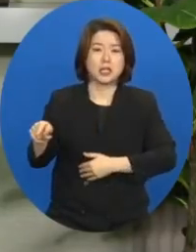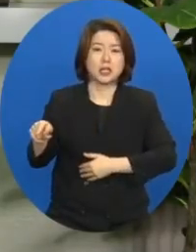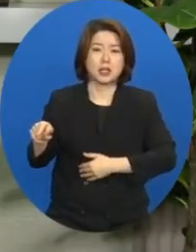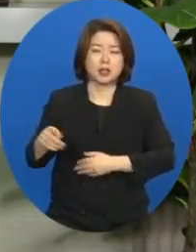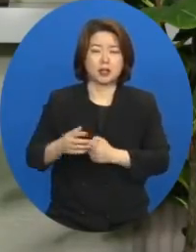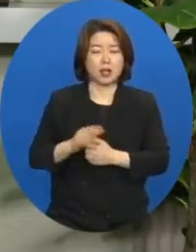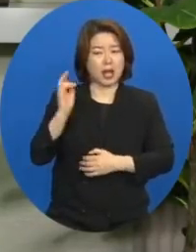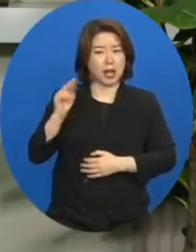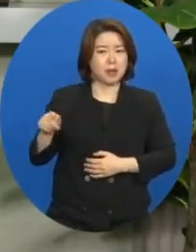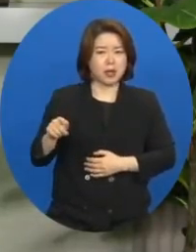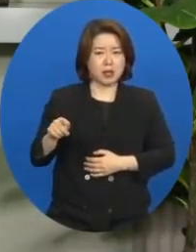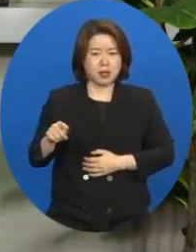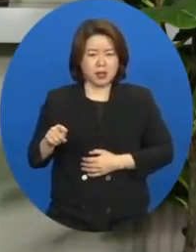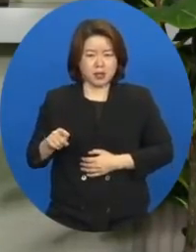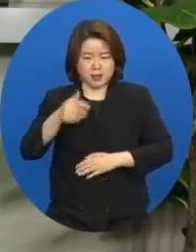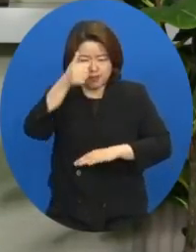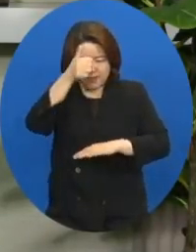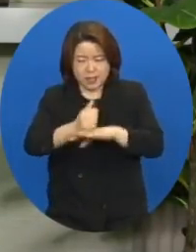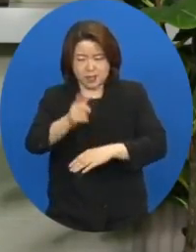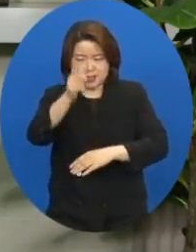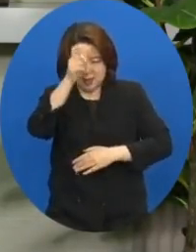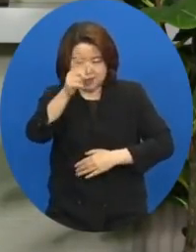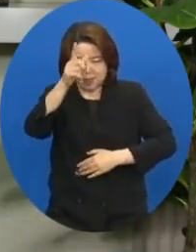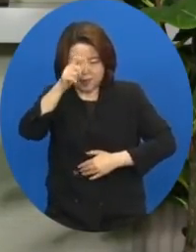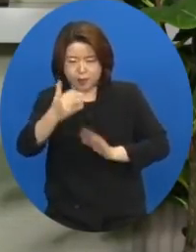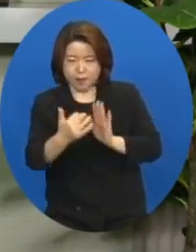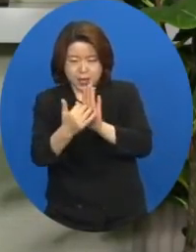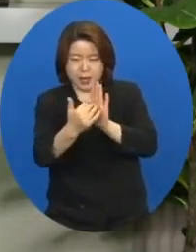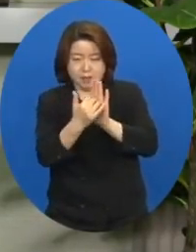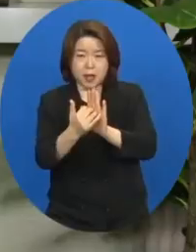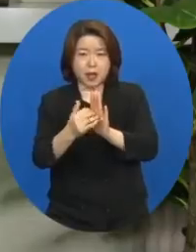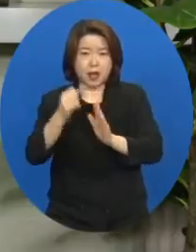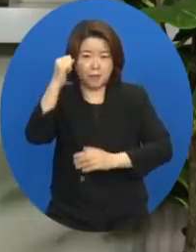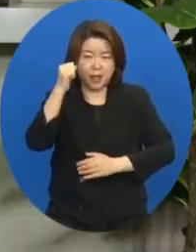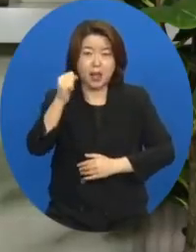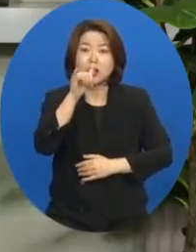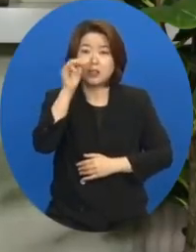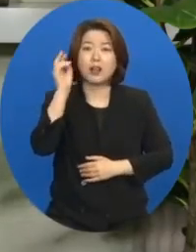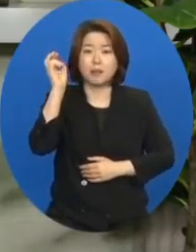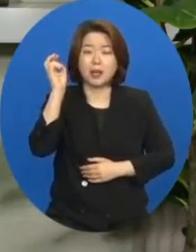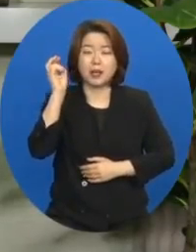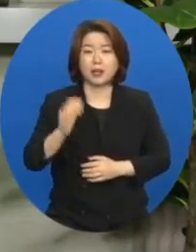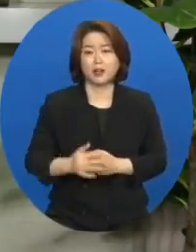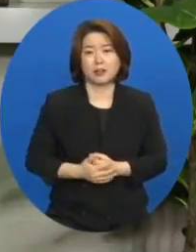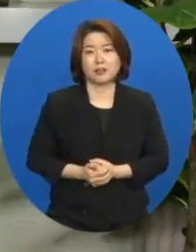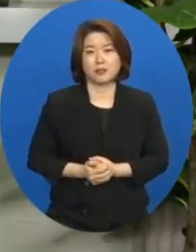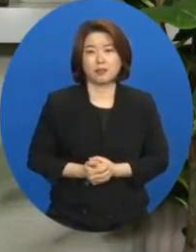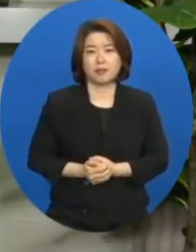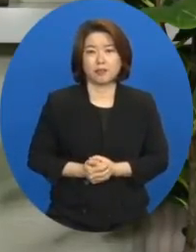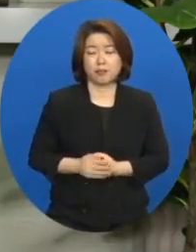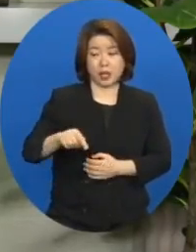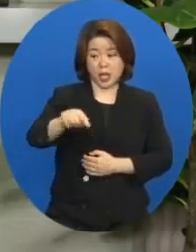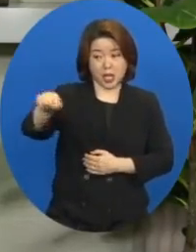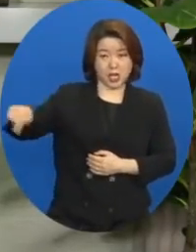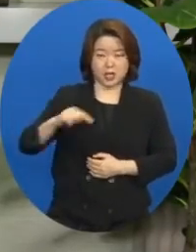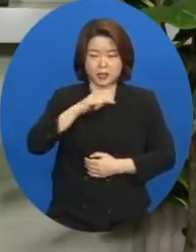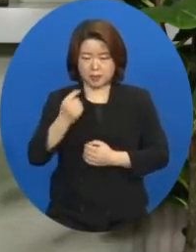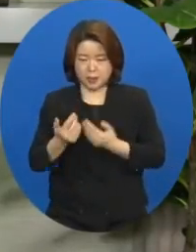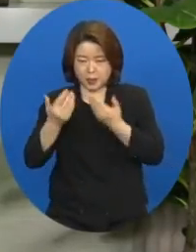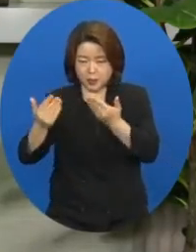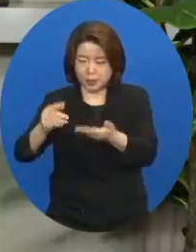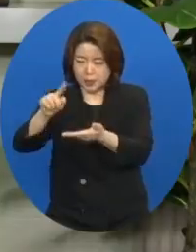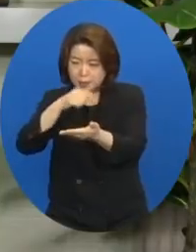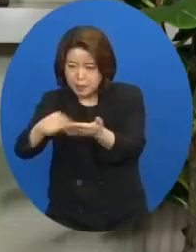그들은 결사적으로 저항을 했던 모양입니다. 그러니까 희생을 치러야 될